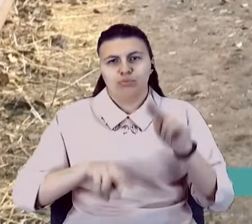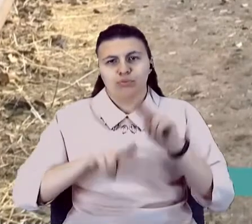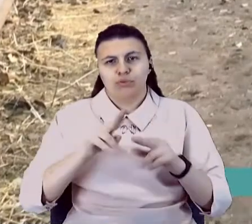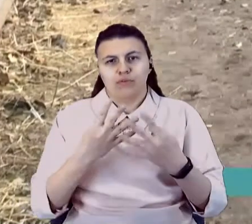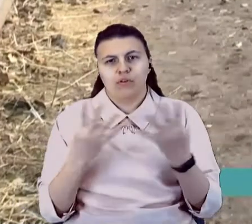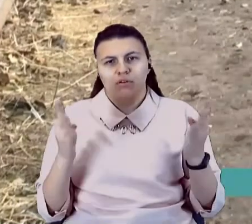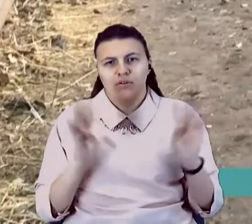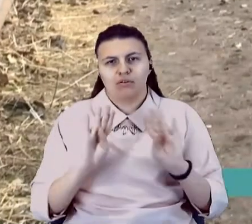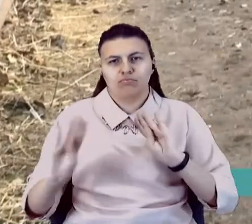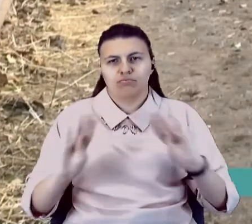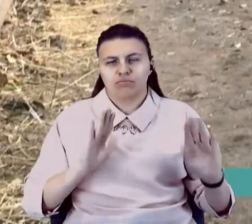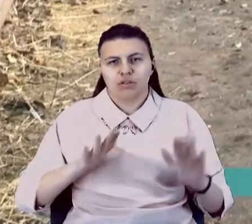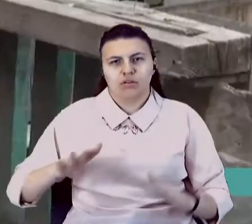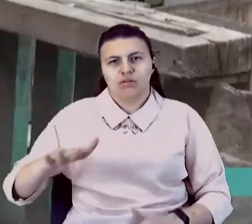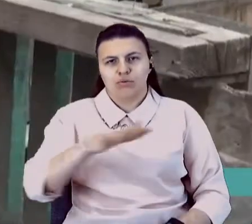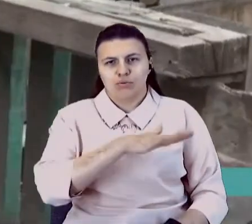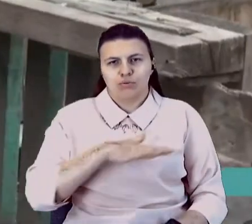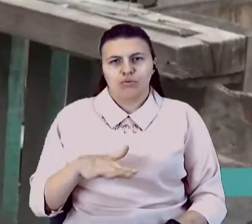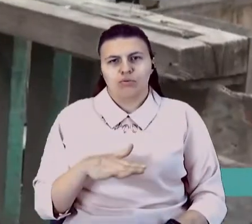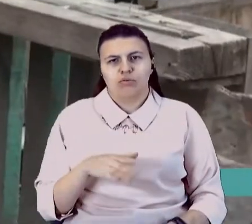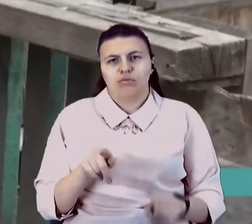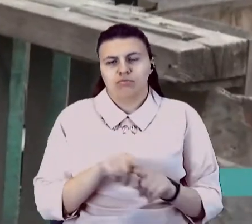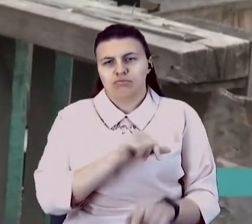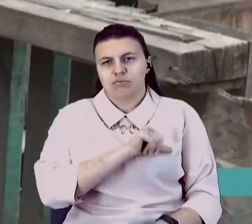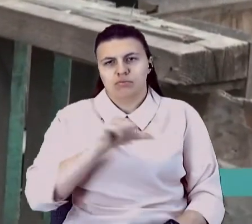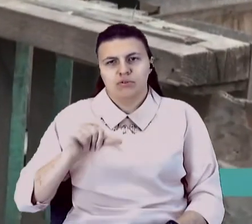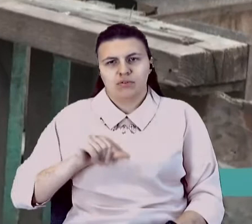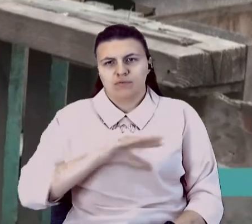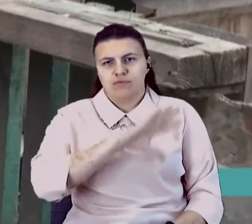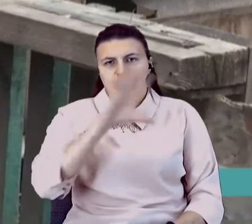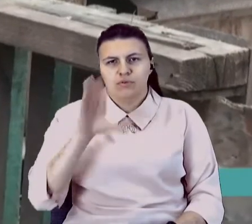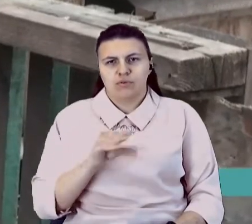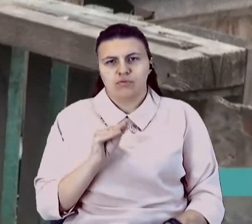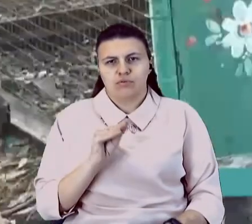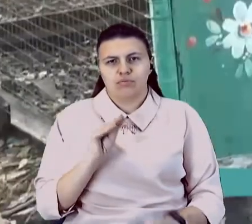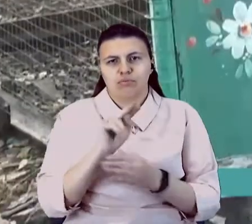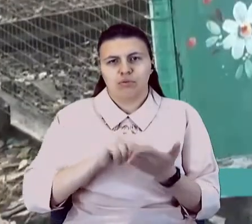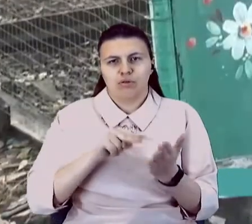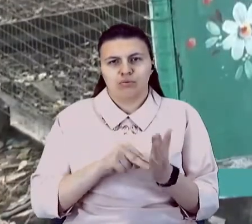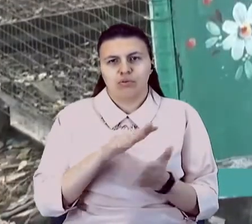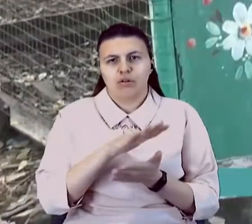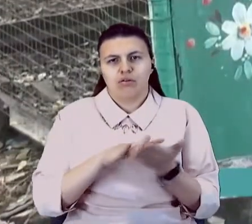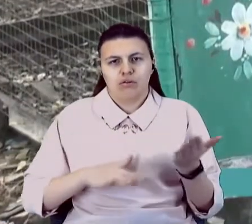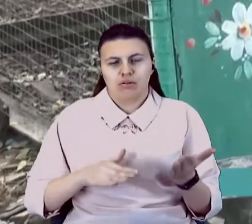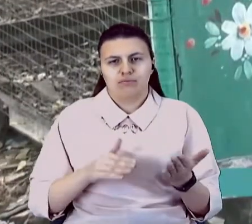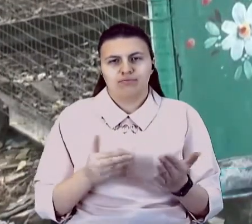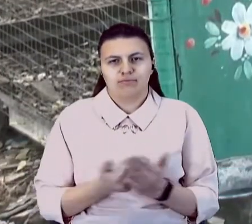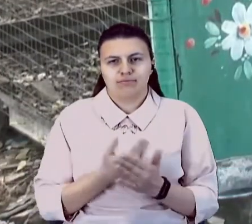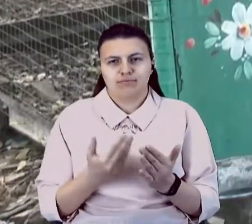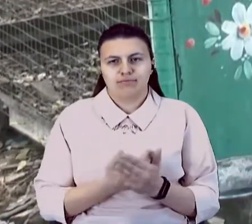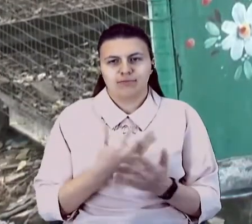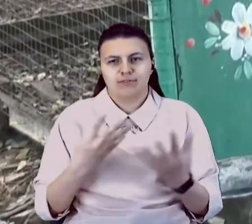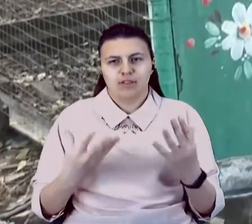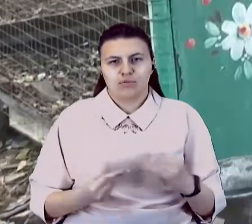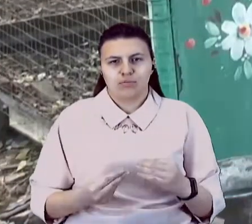облаштовує територію подвір'я, також самотужки. Поповнювати зоопарк планує й надалі. Надія Задорожній, Євген Єжов. Новини